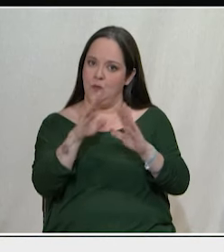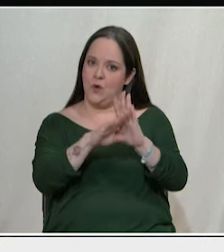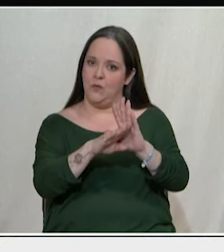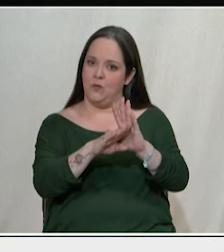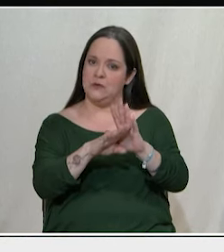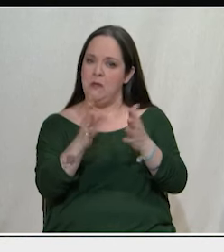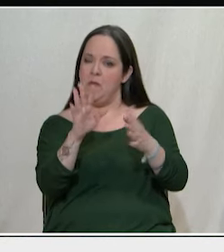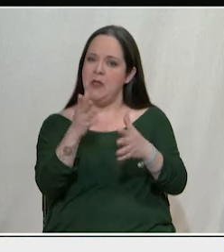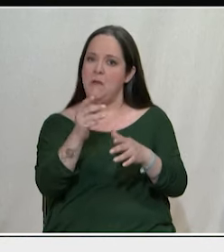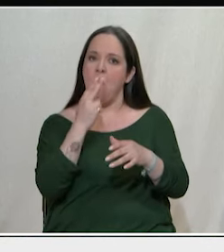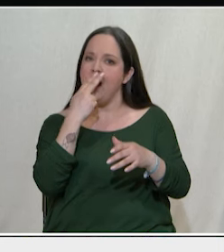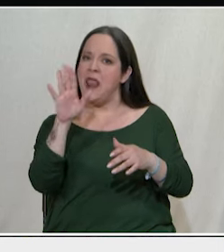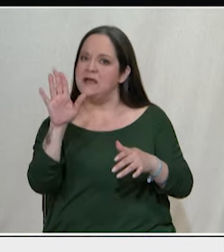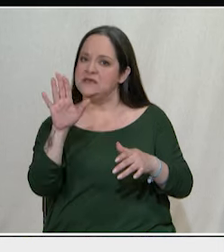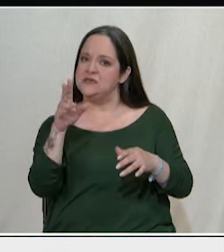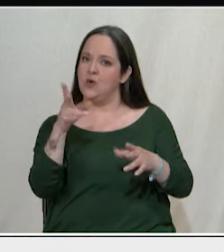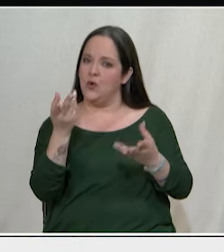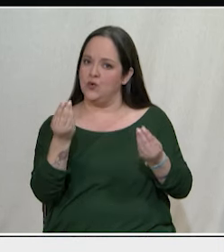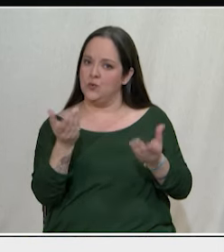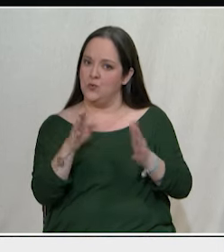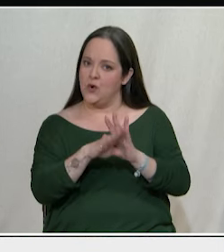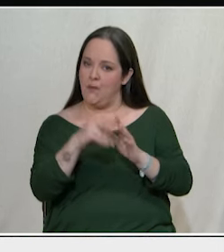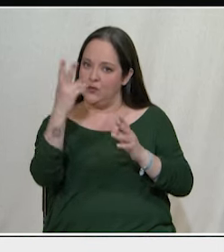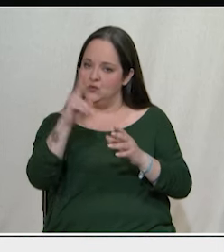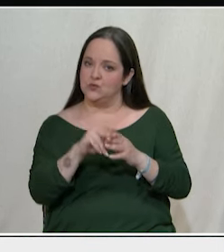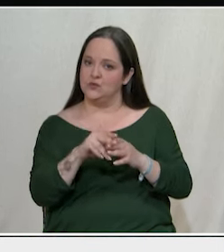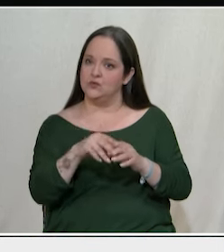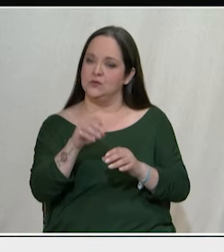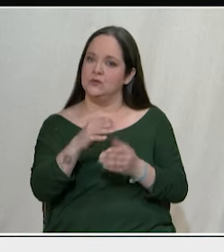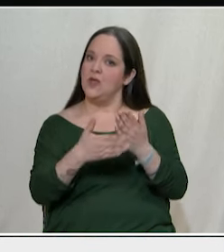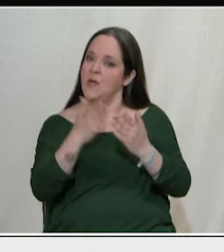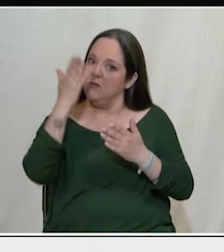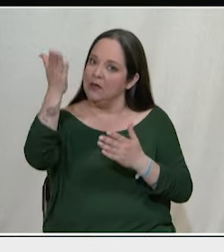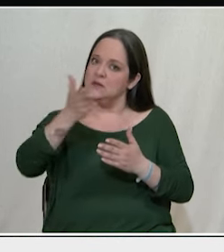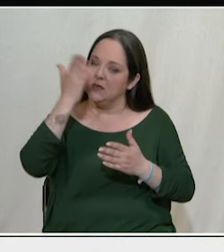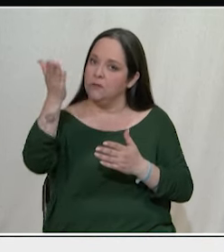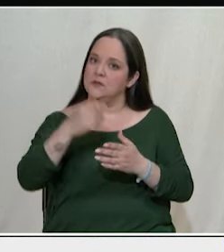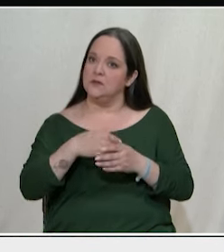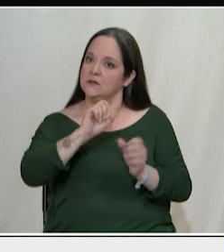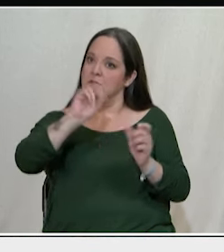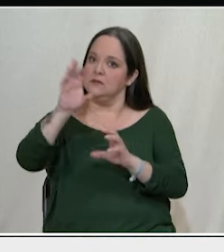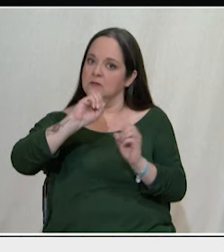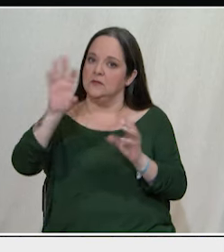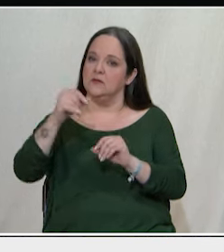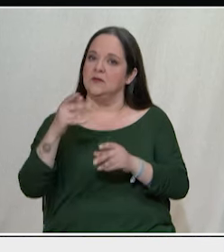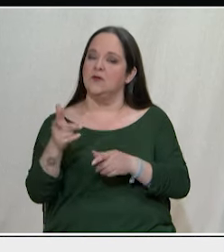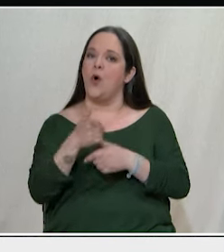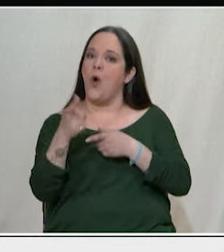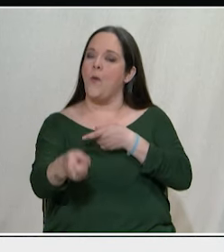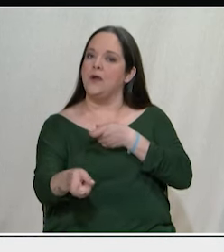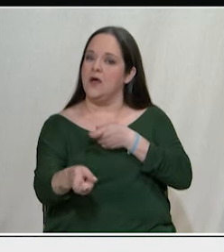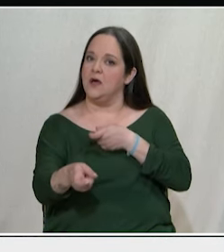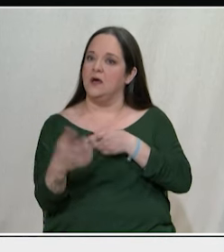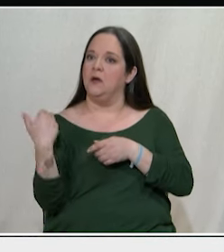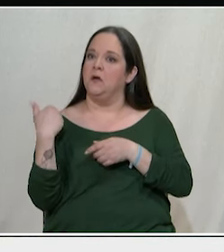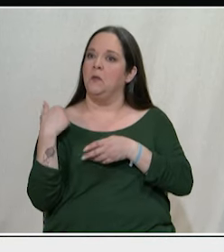καθεστώς, κάνει επισκέψεις, στέλνει όπλα, κρυφίως πολλές φορές, όπως το πρόσφατο θέμα με τα τρένα, με